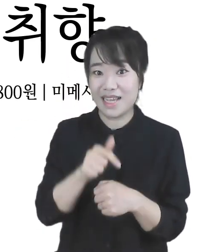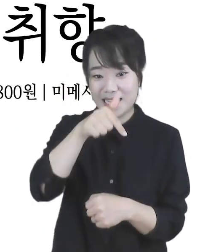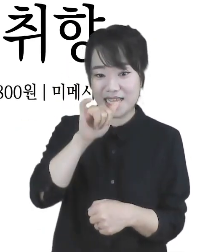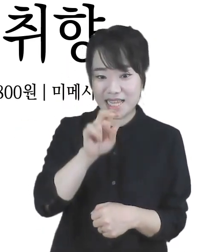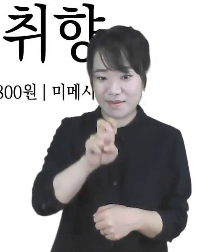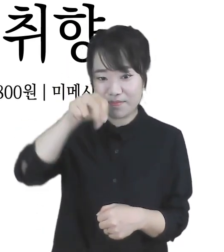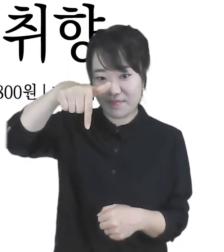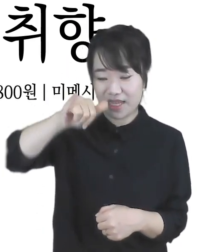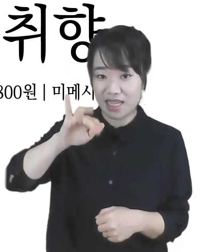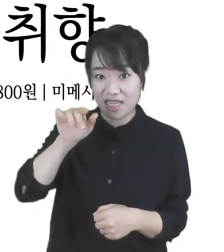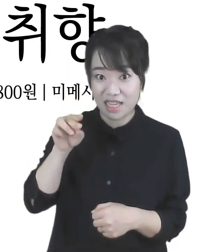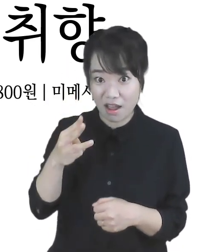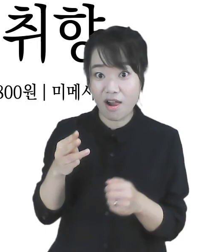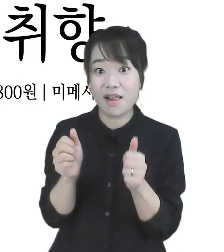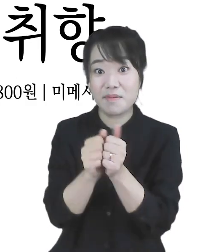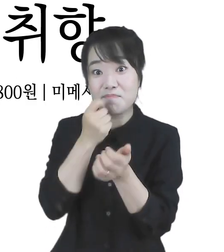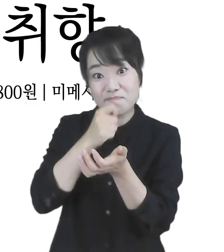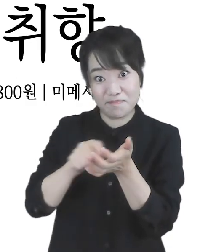김기열 지음